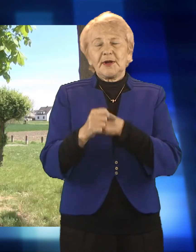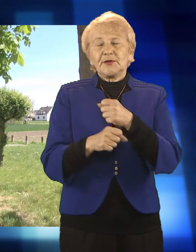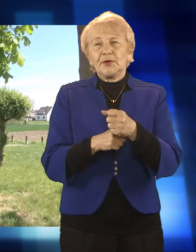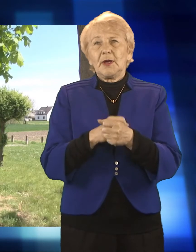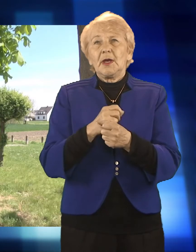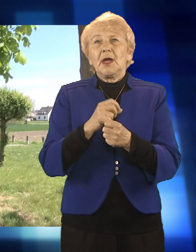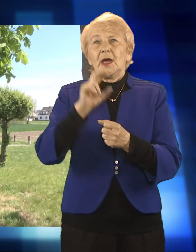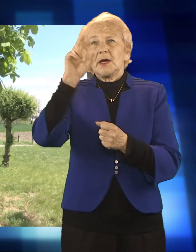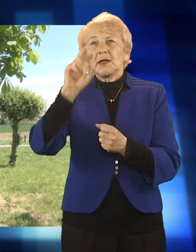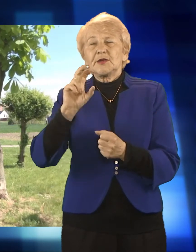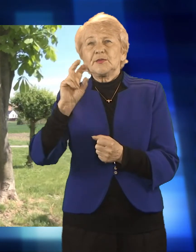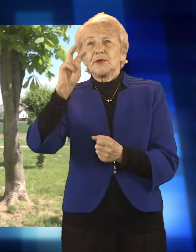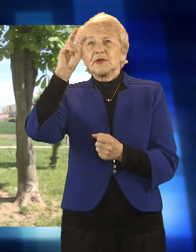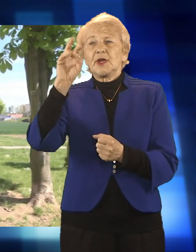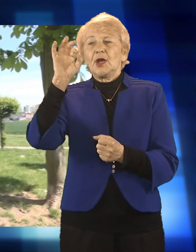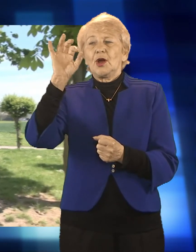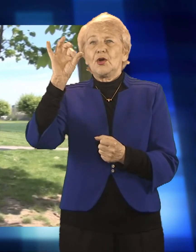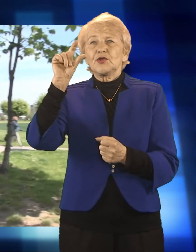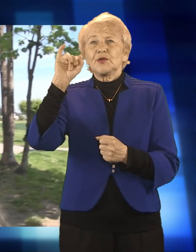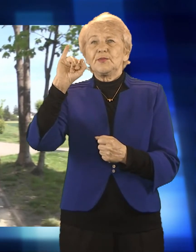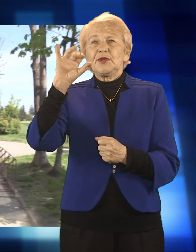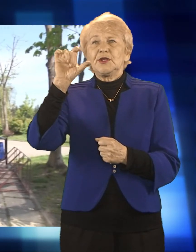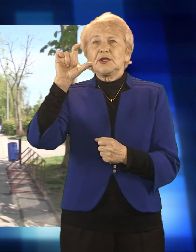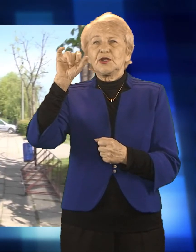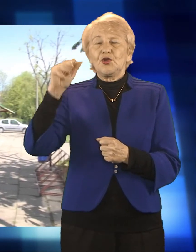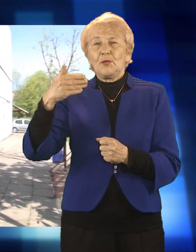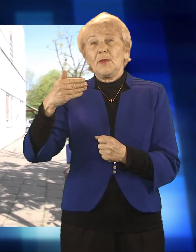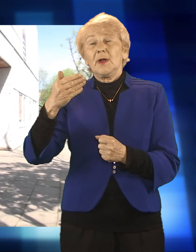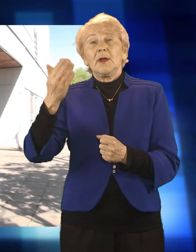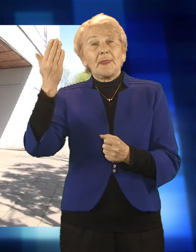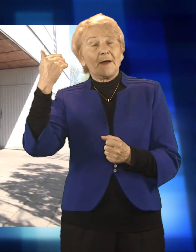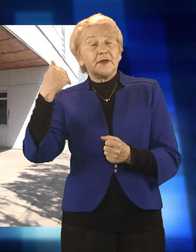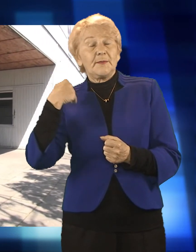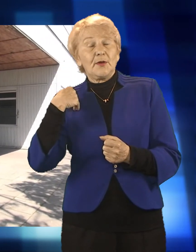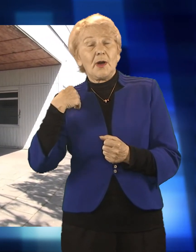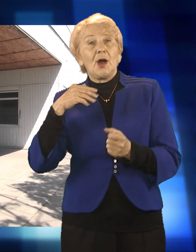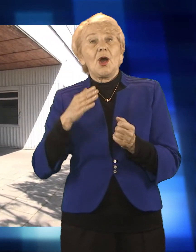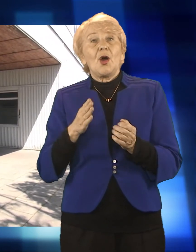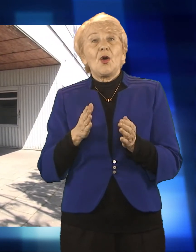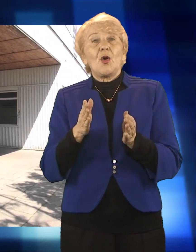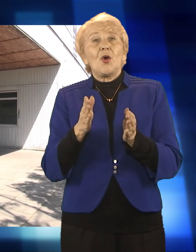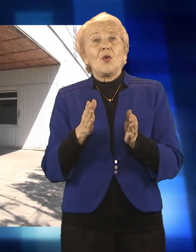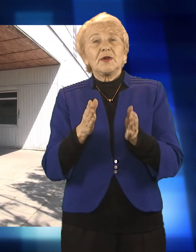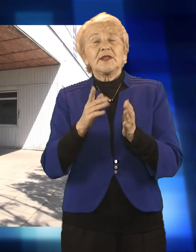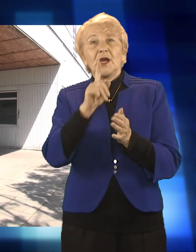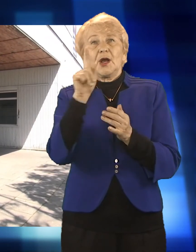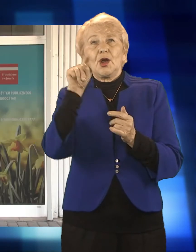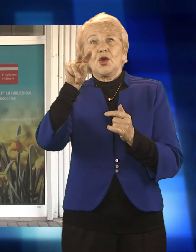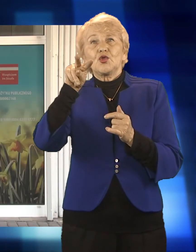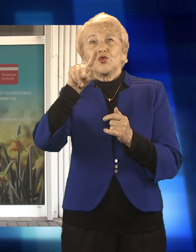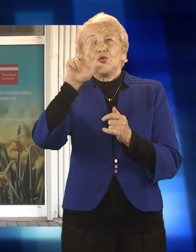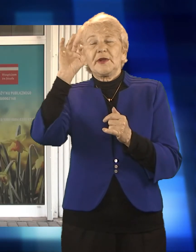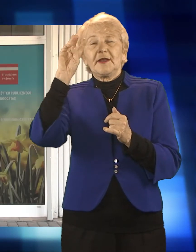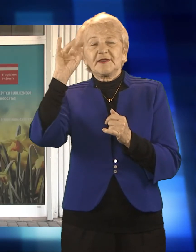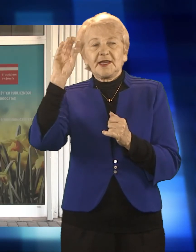Przez wiele lat funkcjonowała przy ulicy Żółkiewskiego. Teraz siedziba Hospicjum Świętego Józefa, mimo że pozostała na tej samej ulicy,